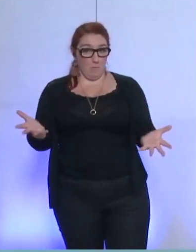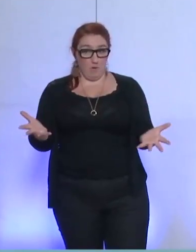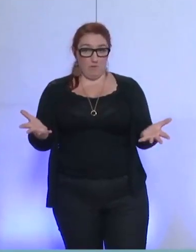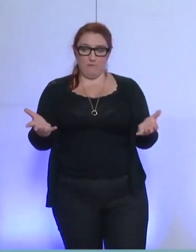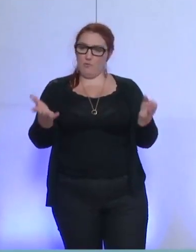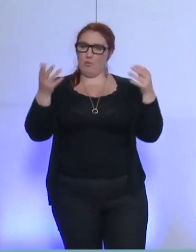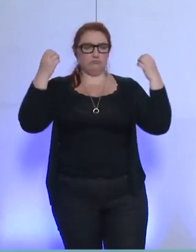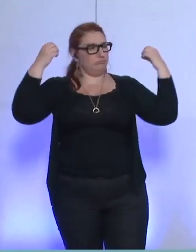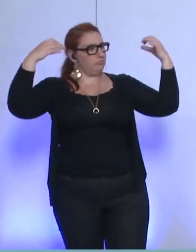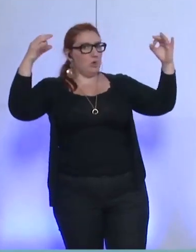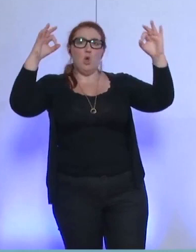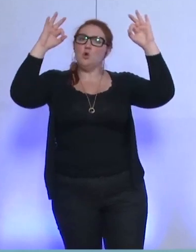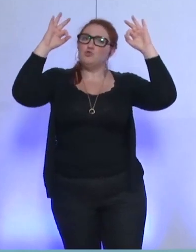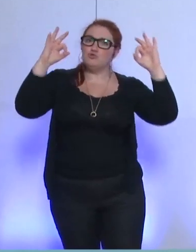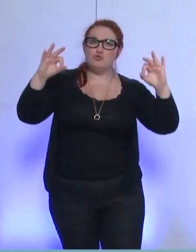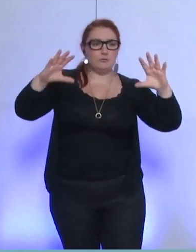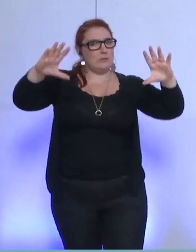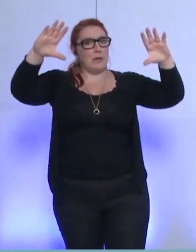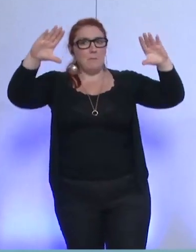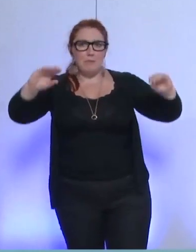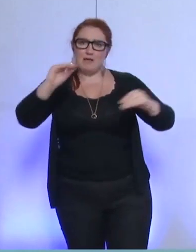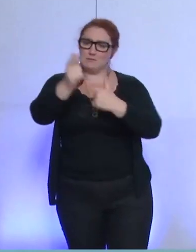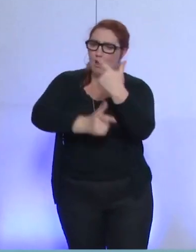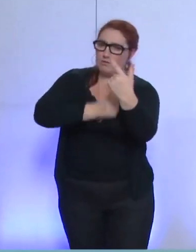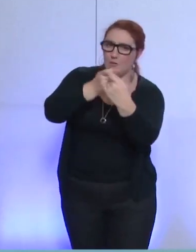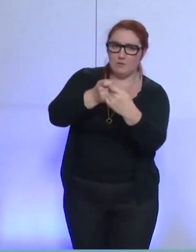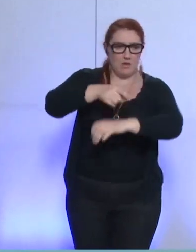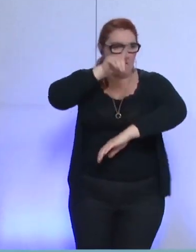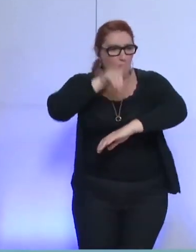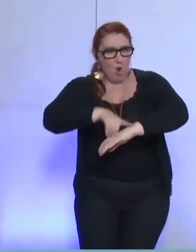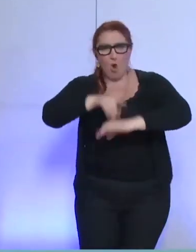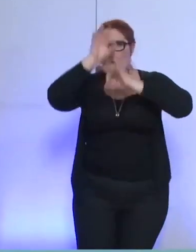juste, bien, au bon moment, selon les besoins, etc.